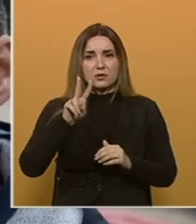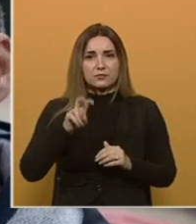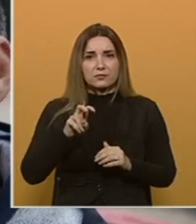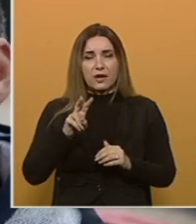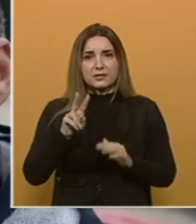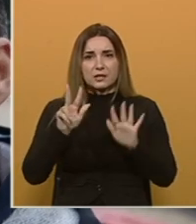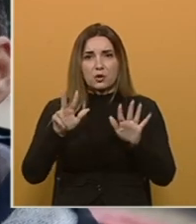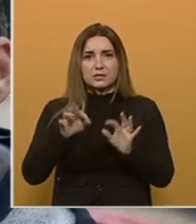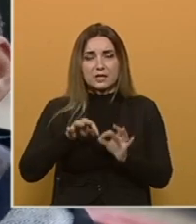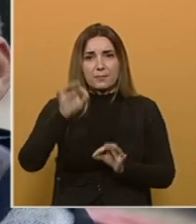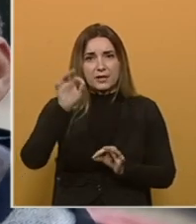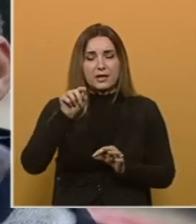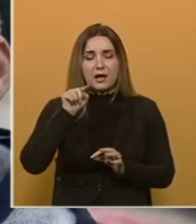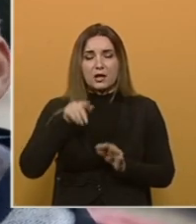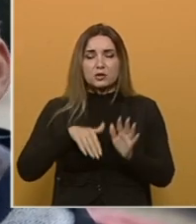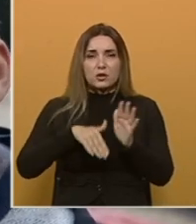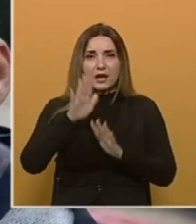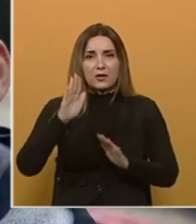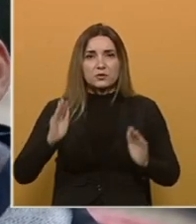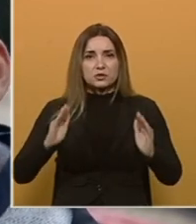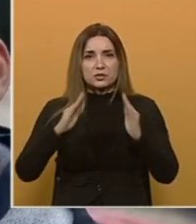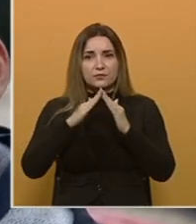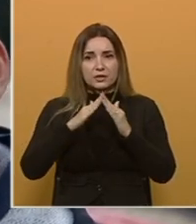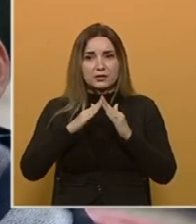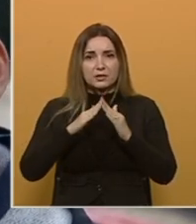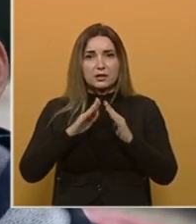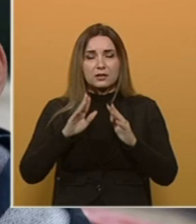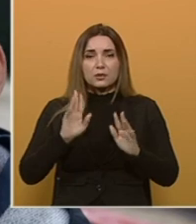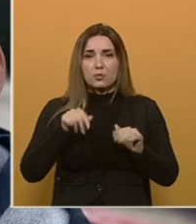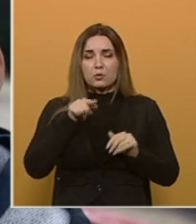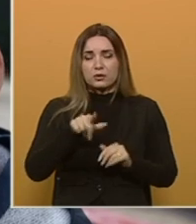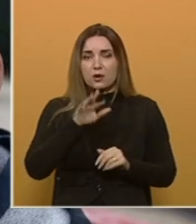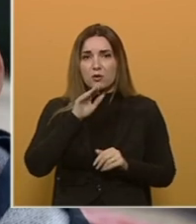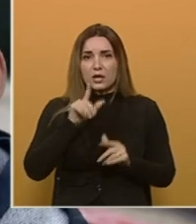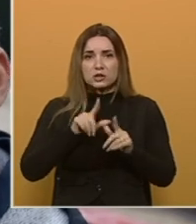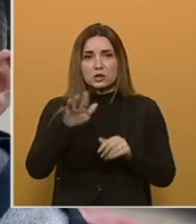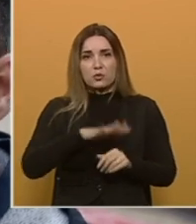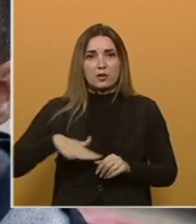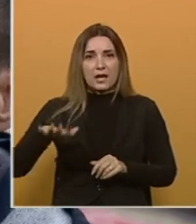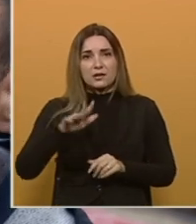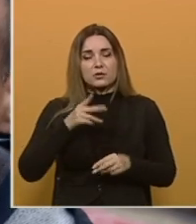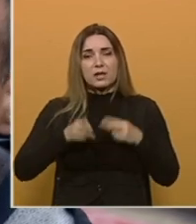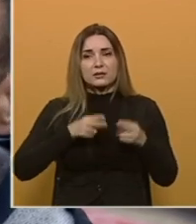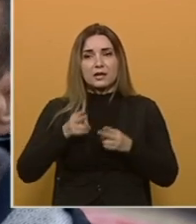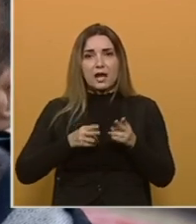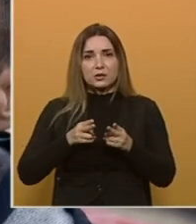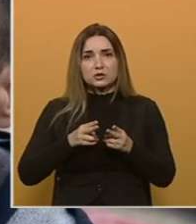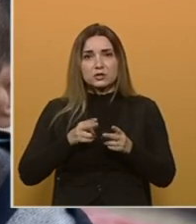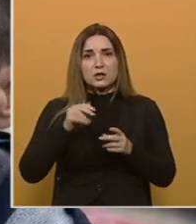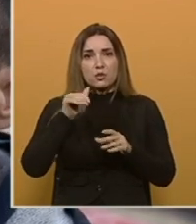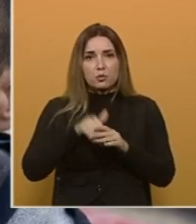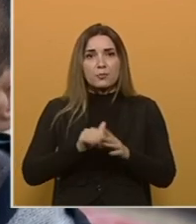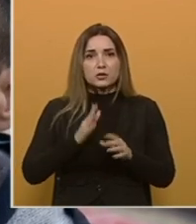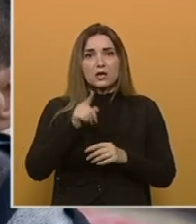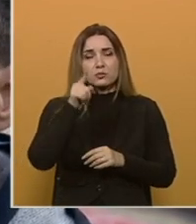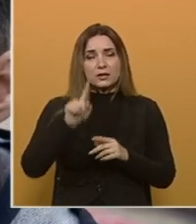metara i to je najviši vrh, mogu to tako reći u regiji, da trkači uopće idu